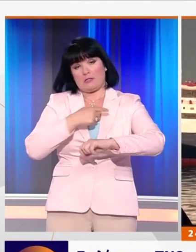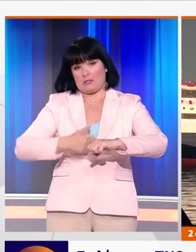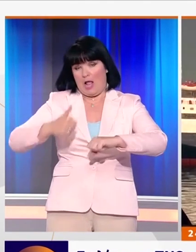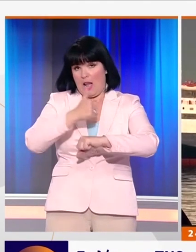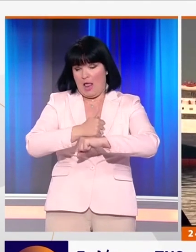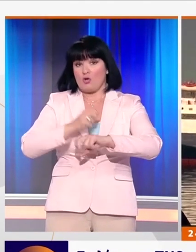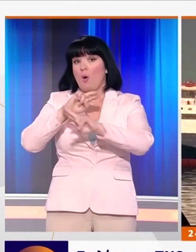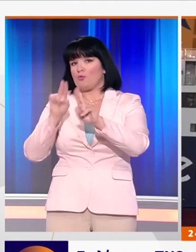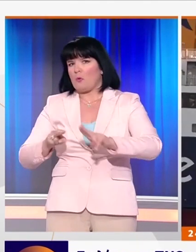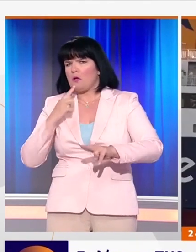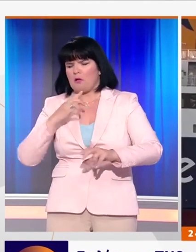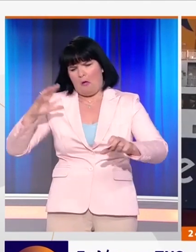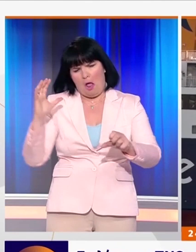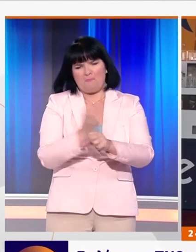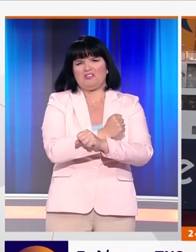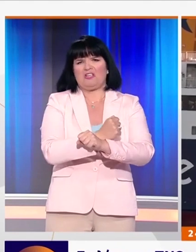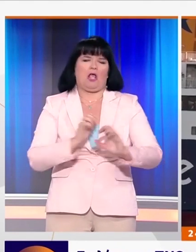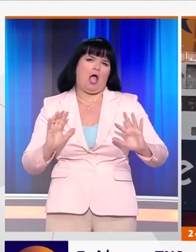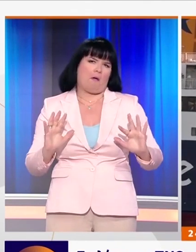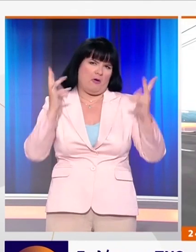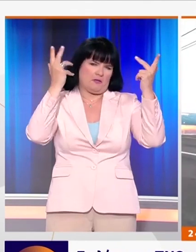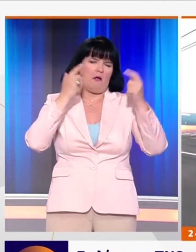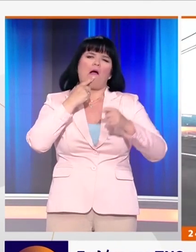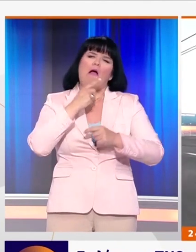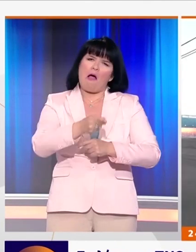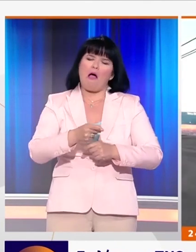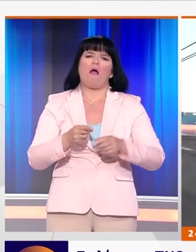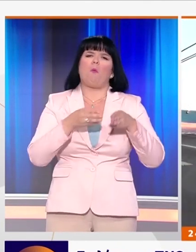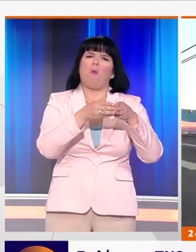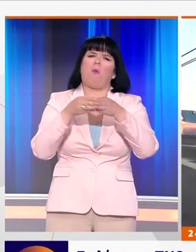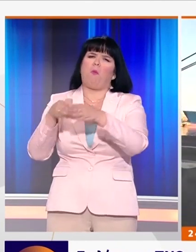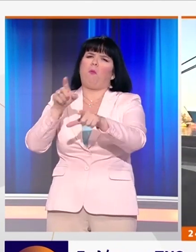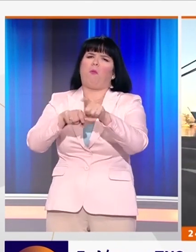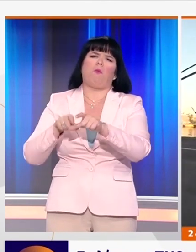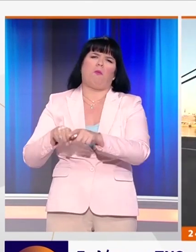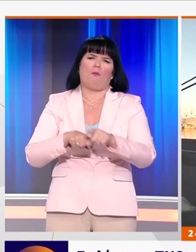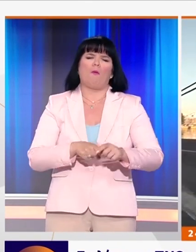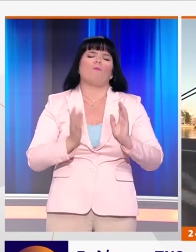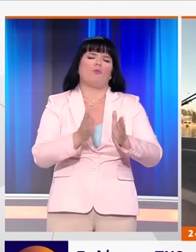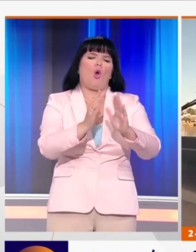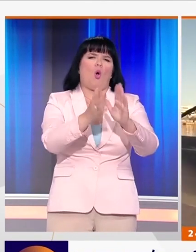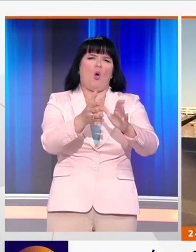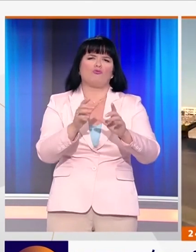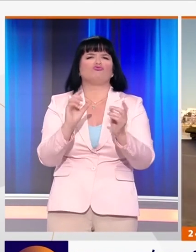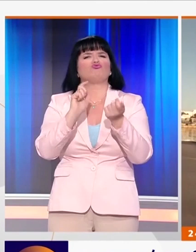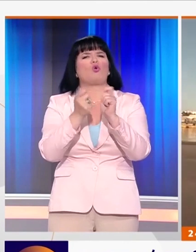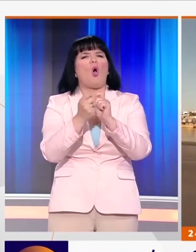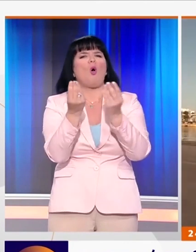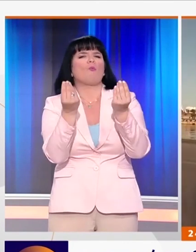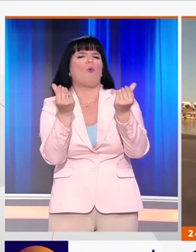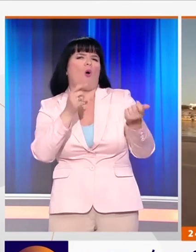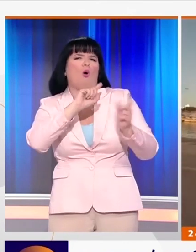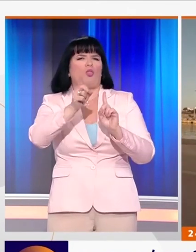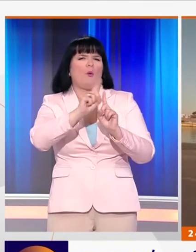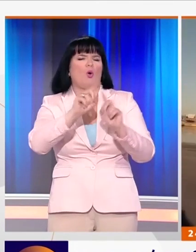της Πίνιό κάνουν λόγο για πλήρη επιτυχία της κινητοποίησης, ενώ οι περισσότερες ακτοπλοϊκές εταιρείες έχουν ήδη προχωρήσει σε τροποποιήσεις δρομολογίων